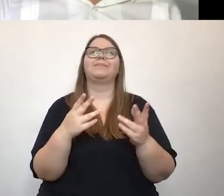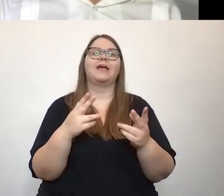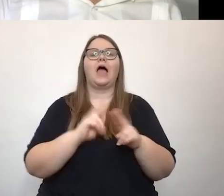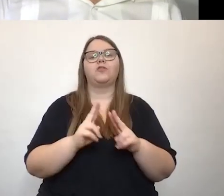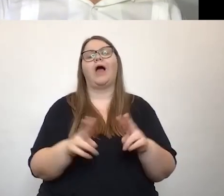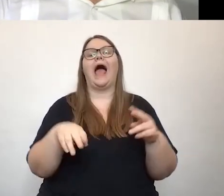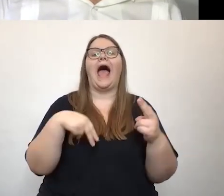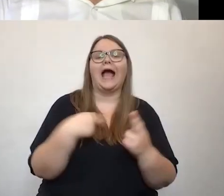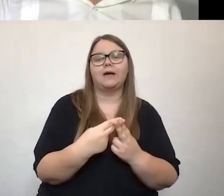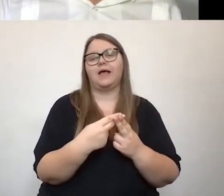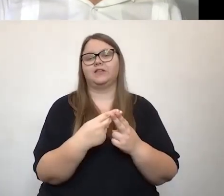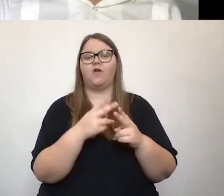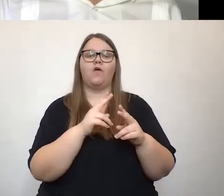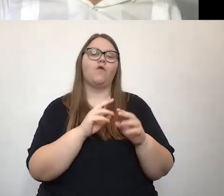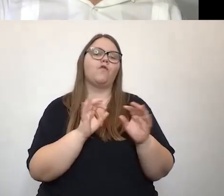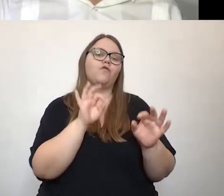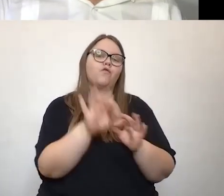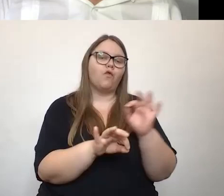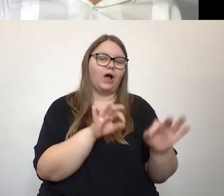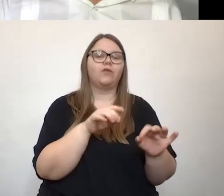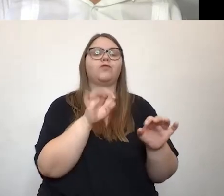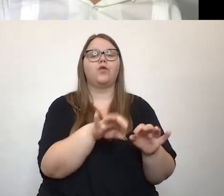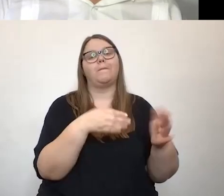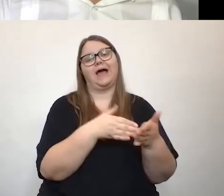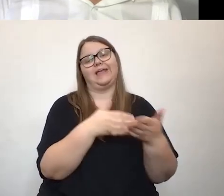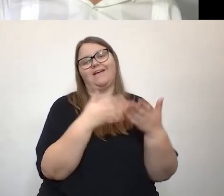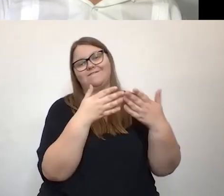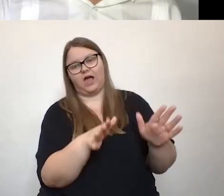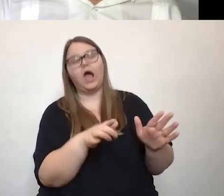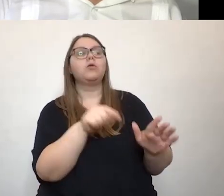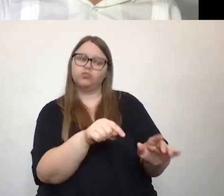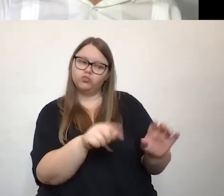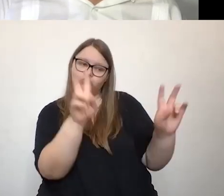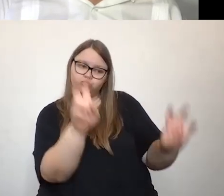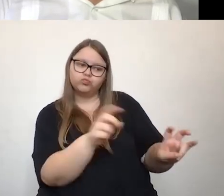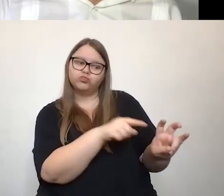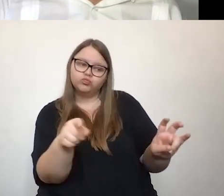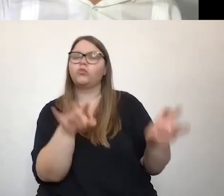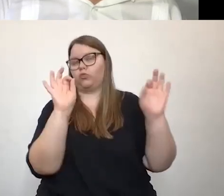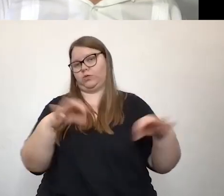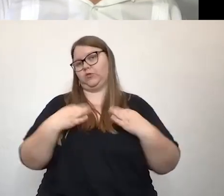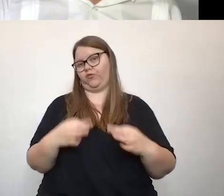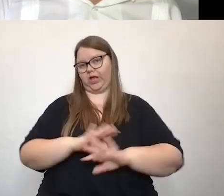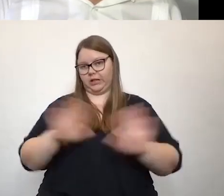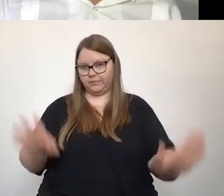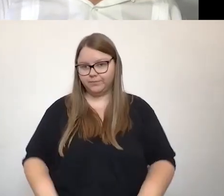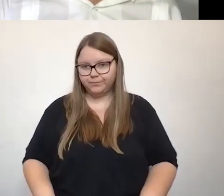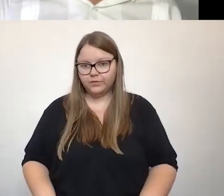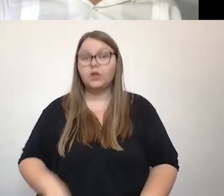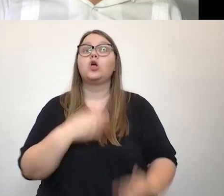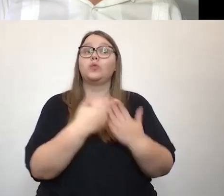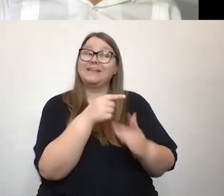Barrierefreiheit, wie man es richtig sagen müsste, wird eine gesetzliche Verpflichtung, dann bin ich happy und da gehört dann natürlich zum Beispiel auch dazu,